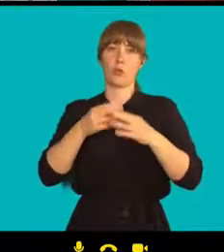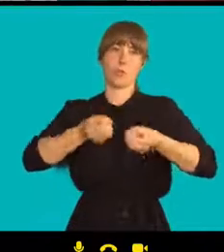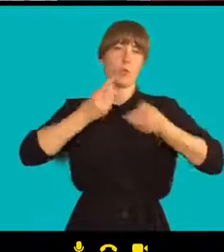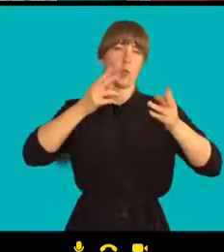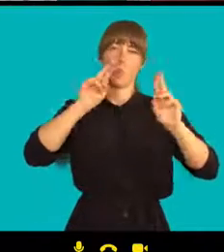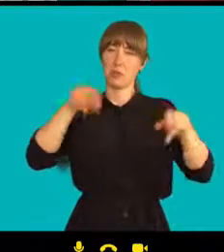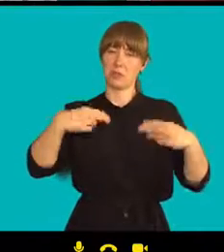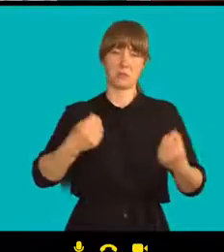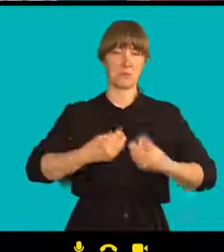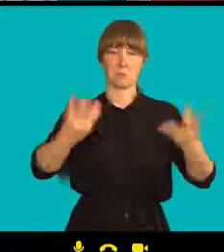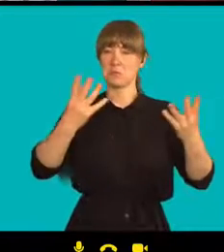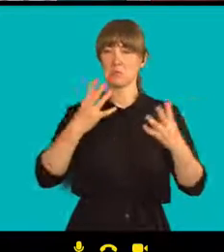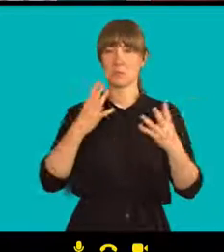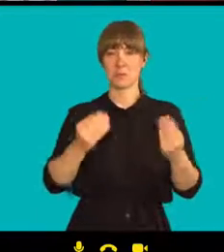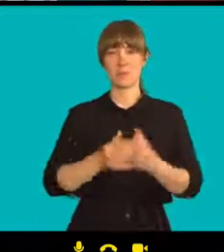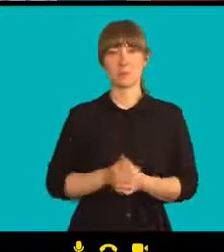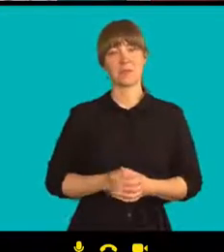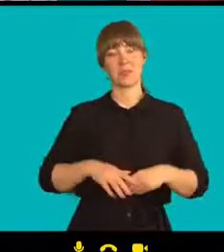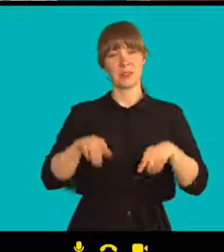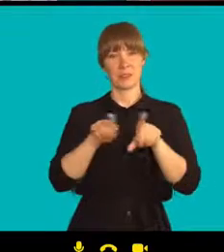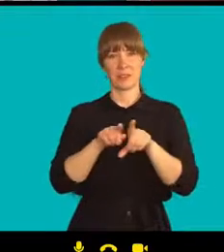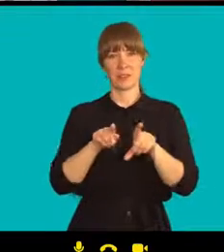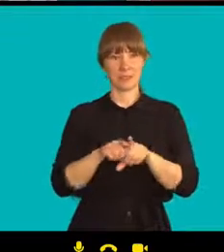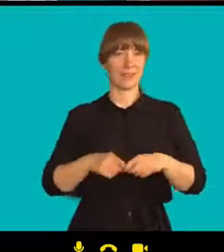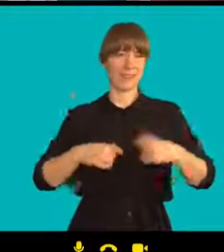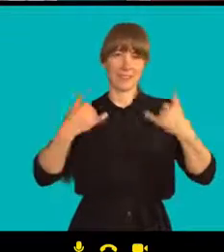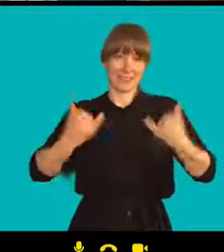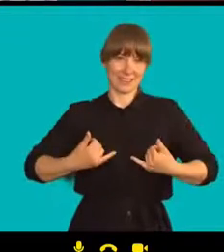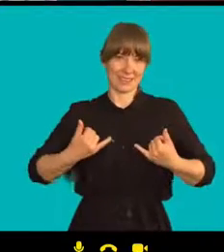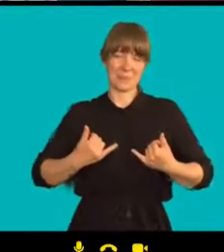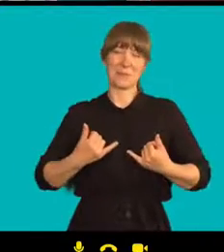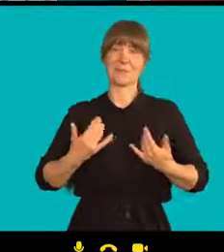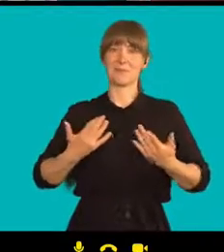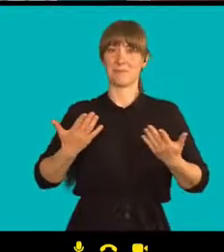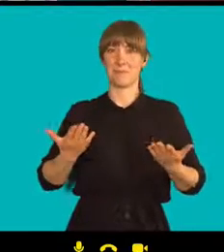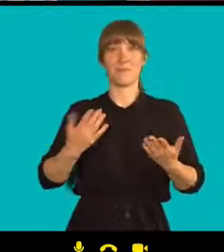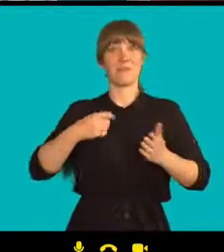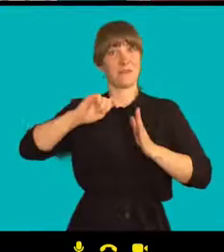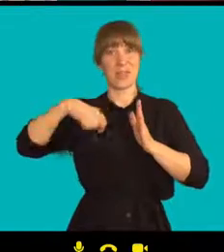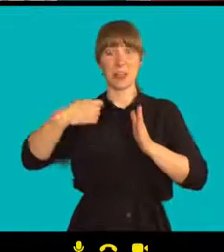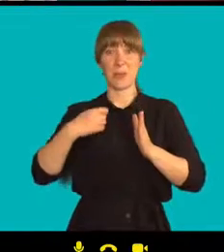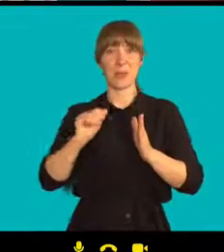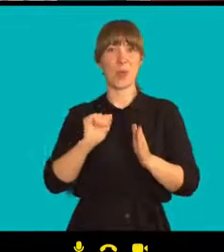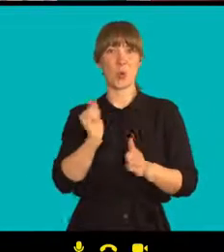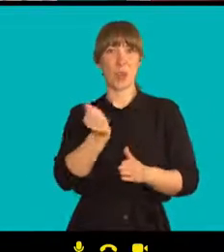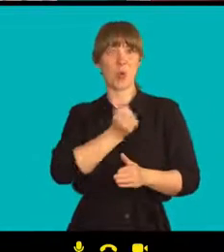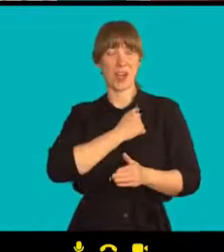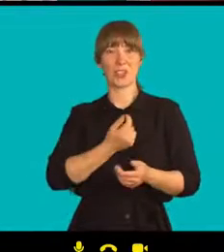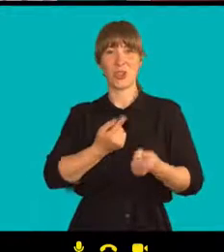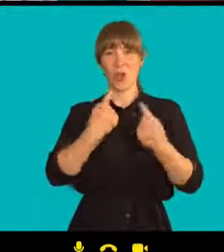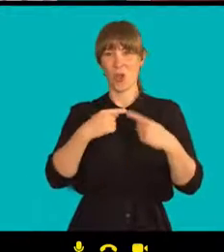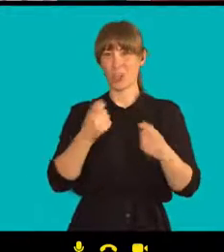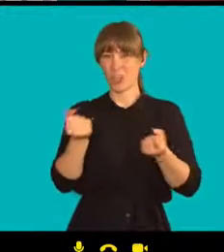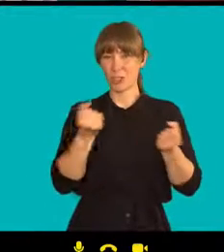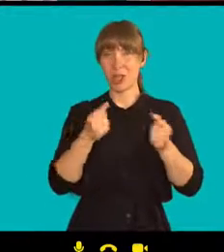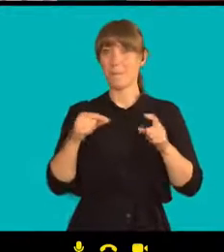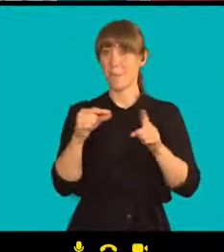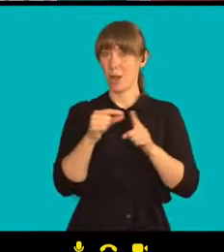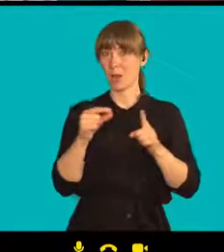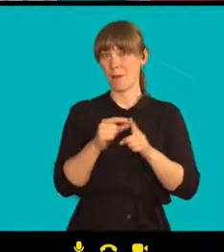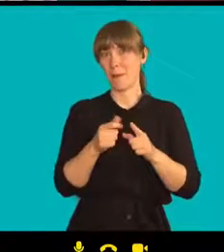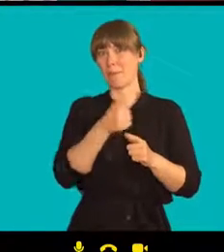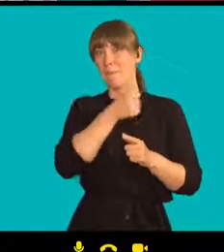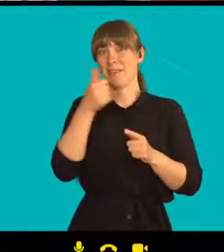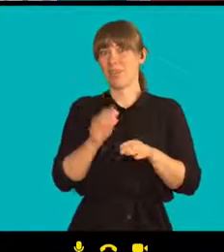těchto proudů jsme viděli na úvod jednoho světa v rámci podobě filmu Kuráž od pana Palujana. Zajímá mě ještě jedna věc,